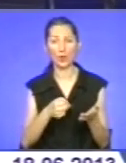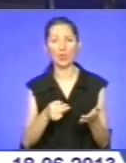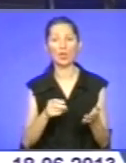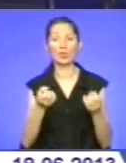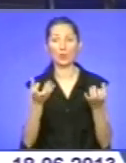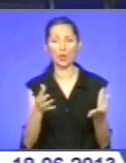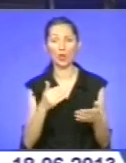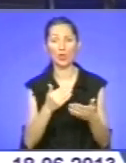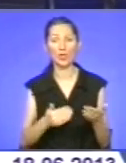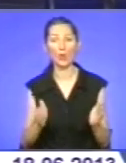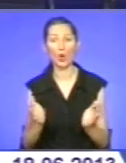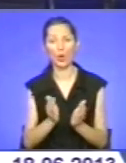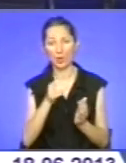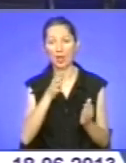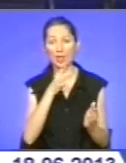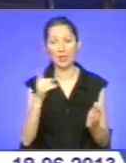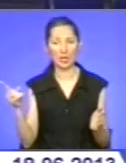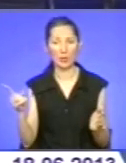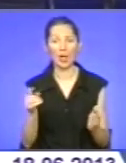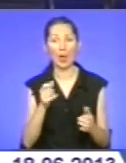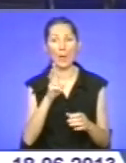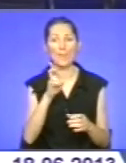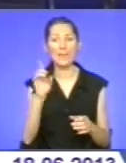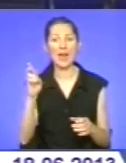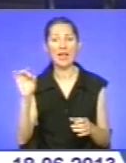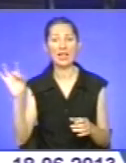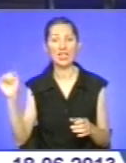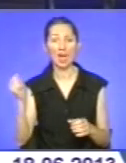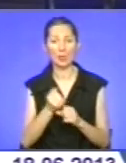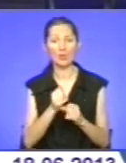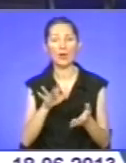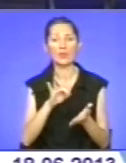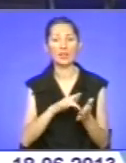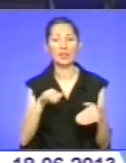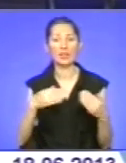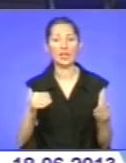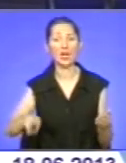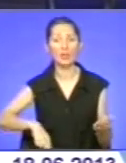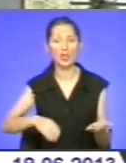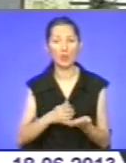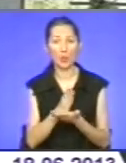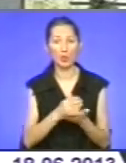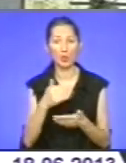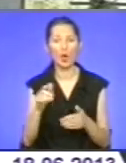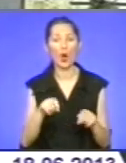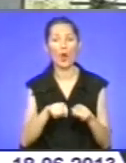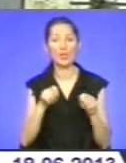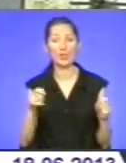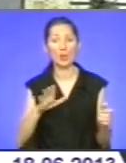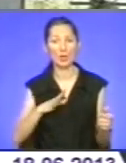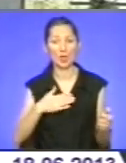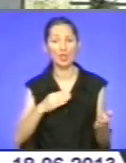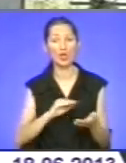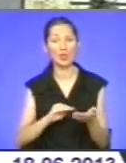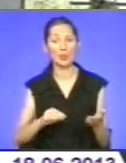У Бережанах запрацював Центр надання адміністративних послуг. На його відкритті побували наші кореспонденти. Центр